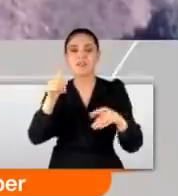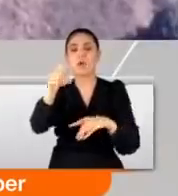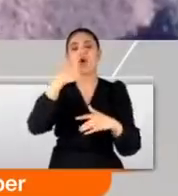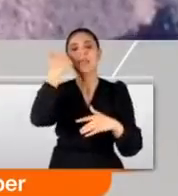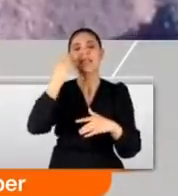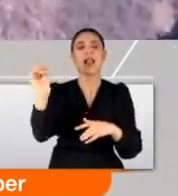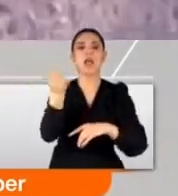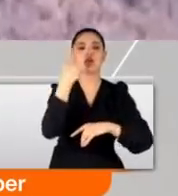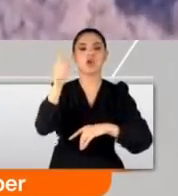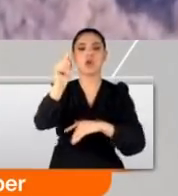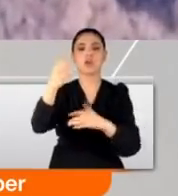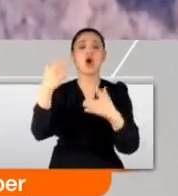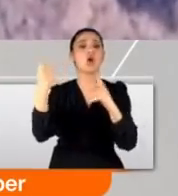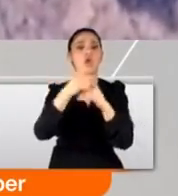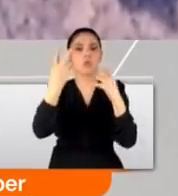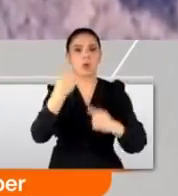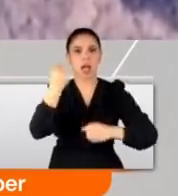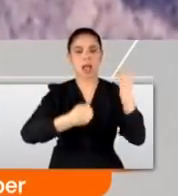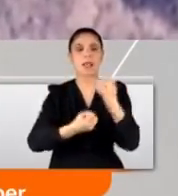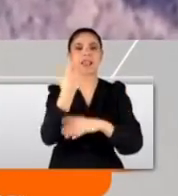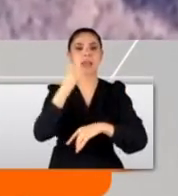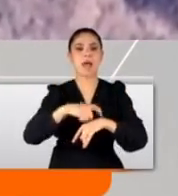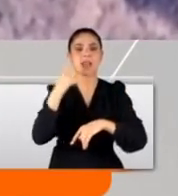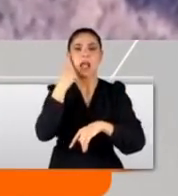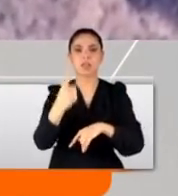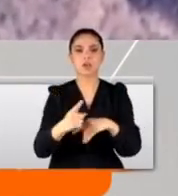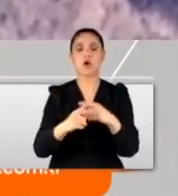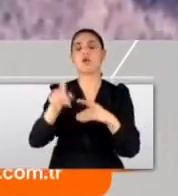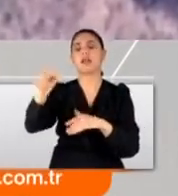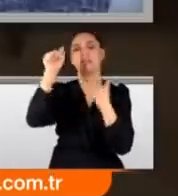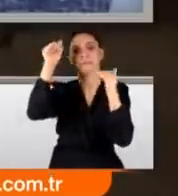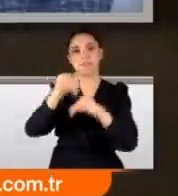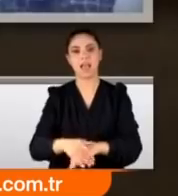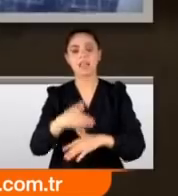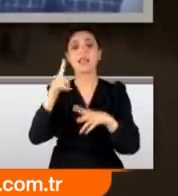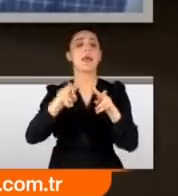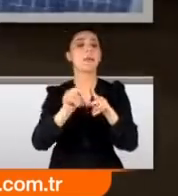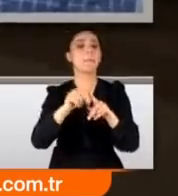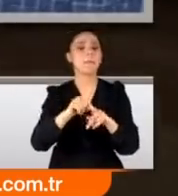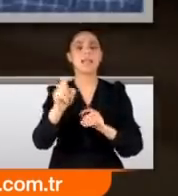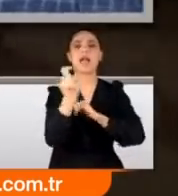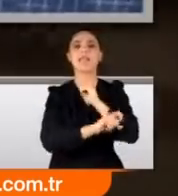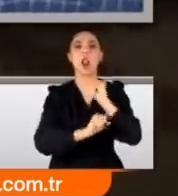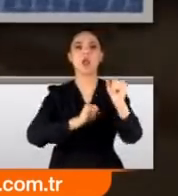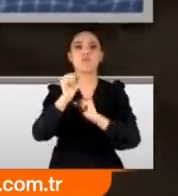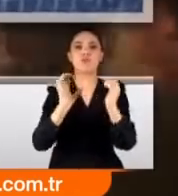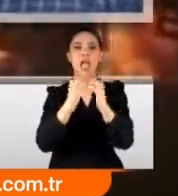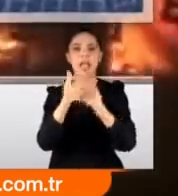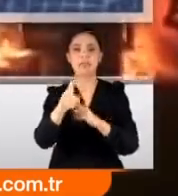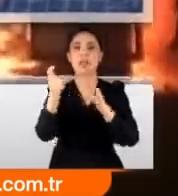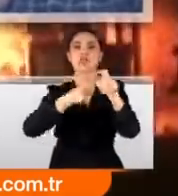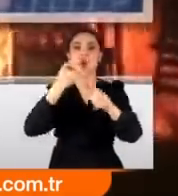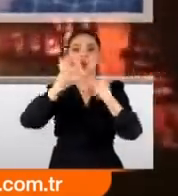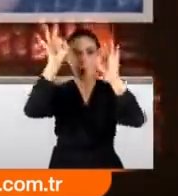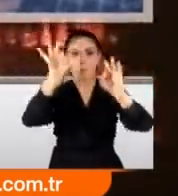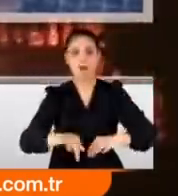teröristin bulunduğu zırhlı araç sabaha karşı Habur'dan giriş yaptı. MİT ve terörle mücadele ekiplerinin sorguya